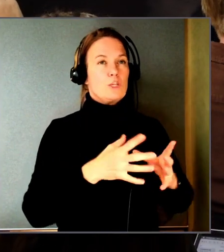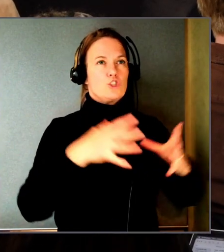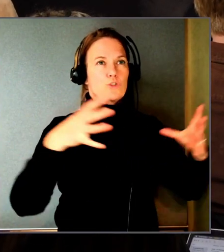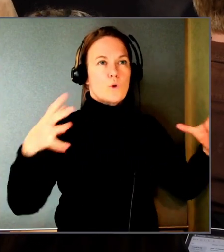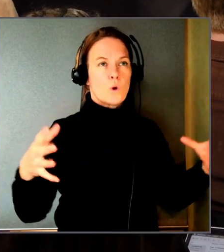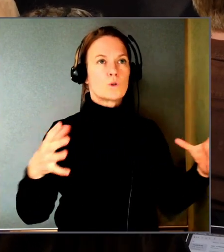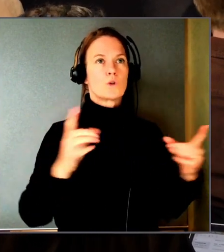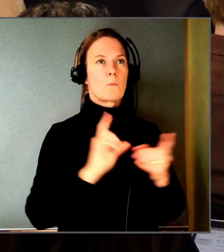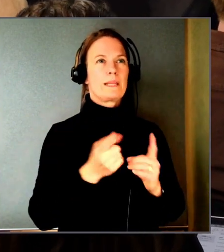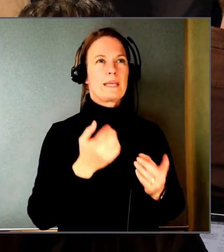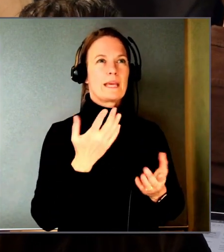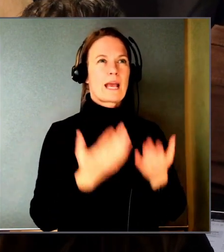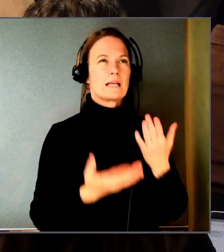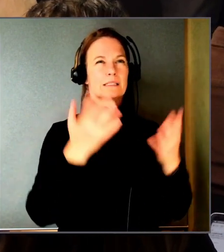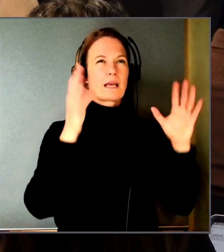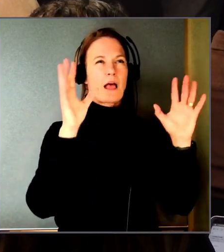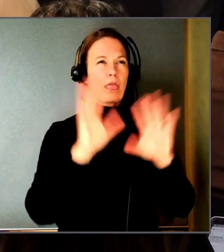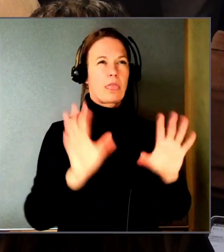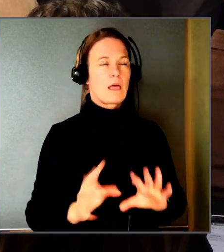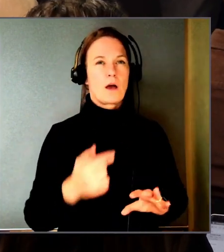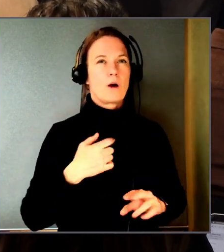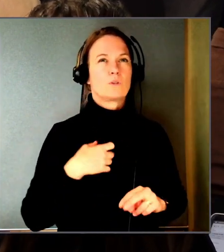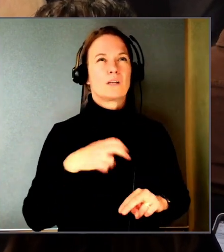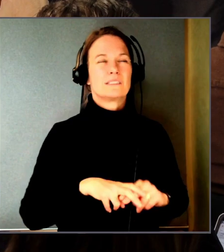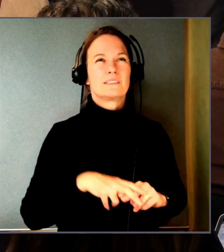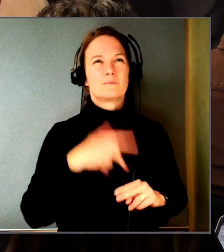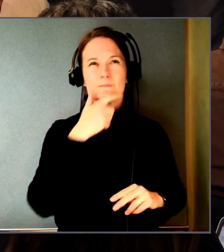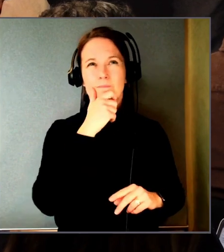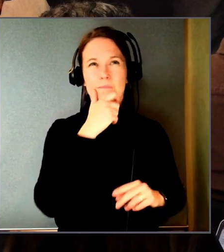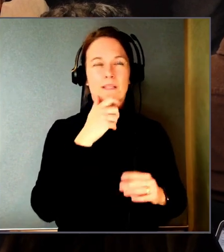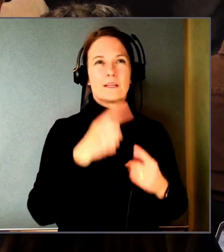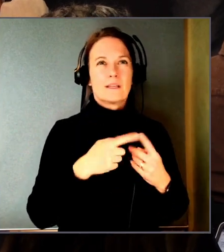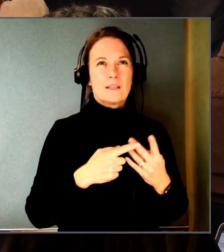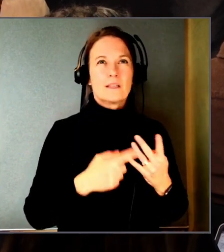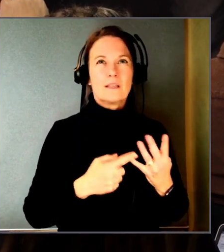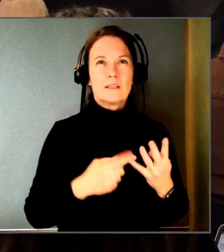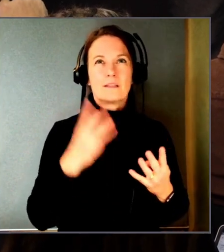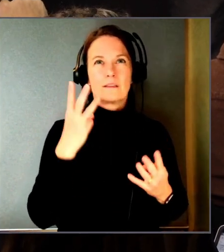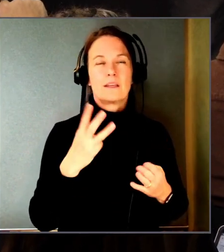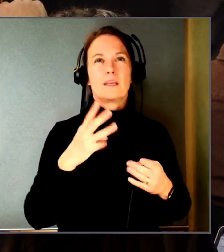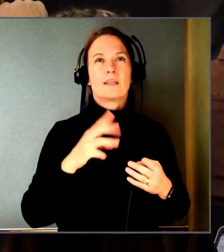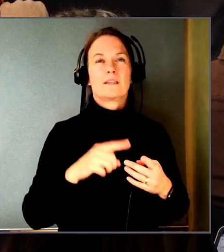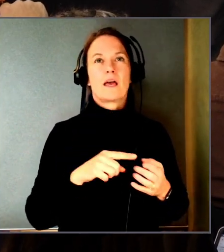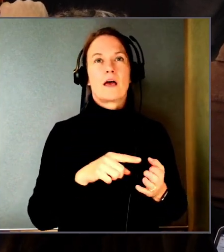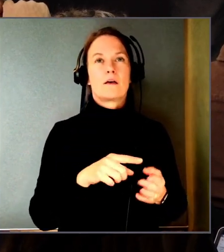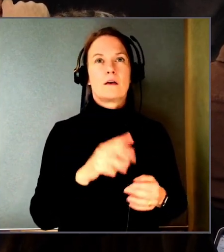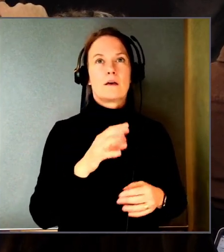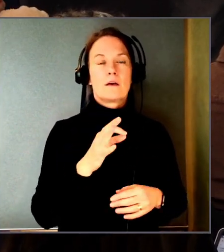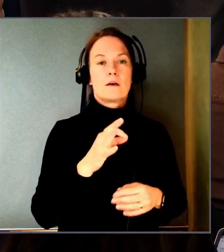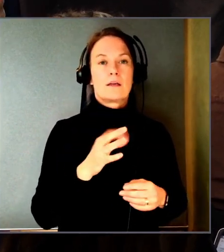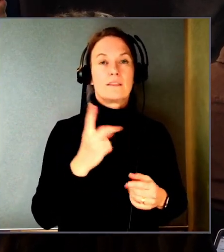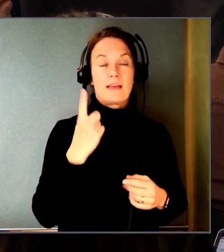Och det blir ganska luddigt. Och jag sitter och liksom rabblar alla typer av tredjepartsleverantörer. Som man faktiskt